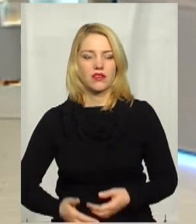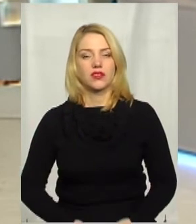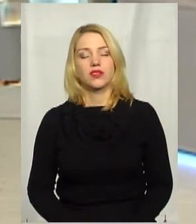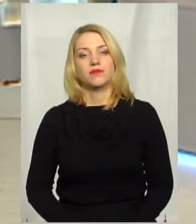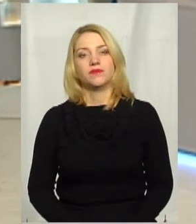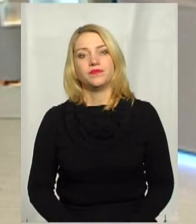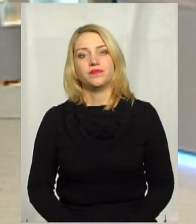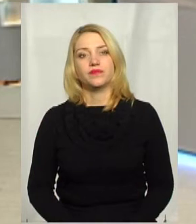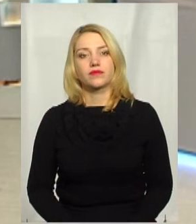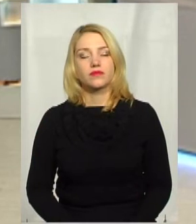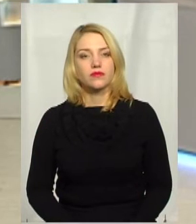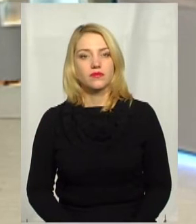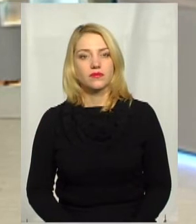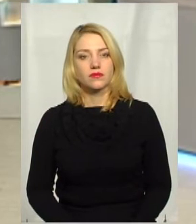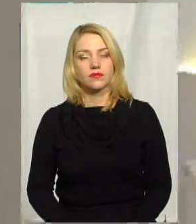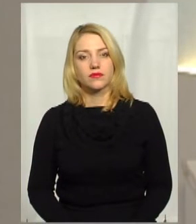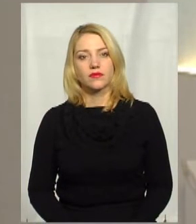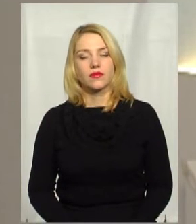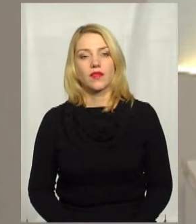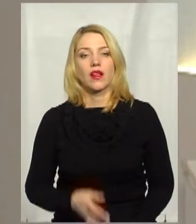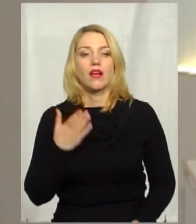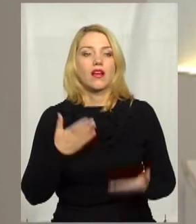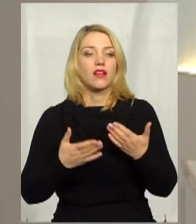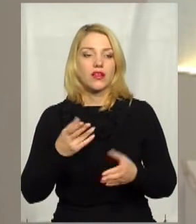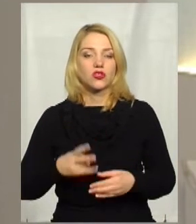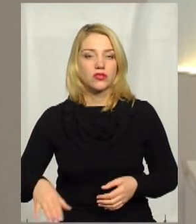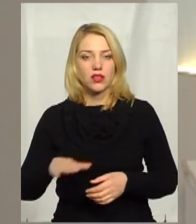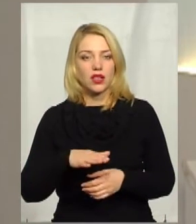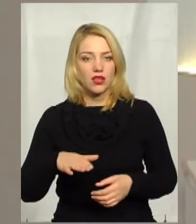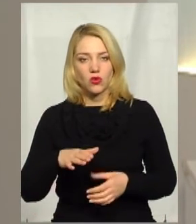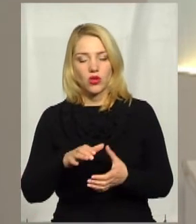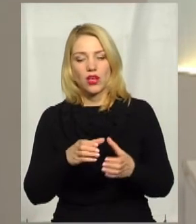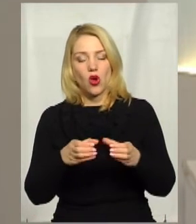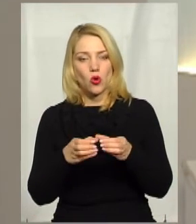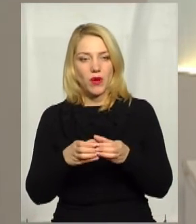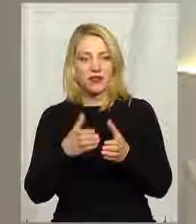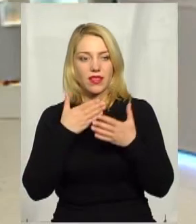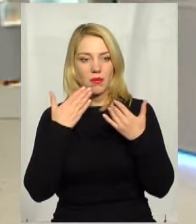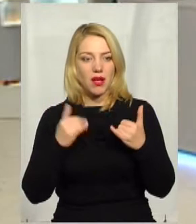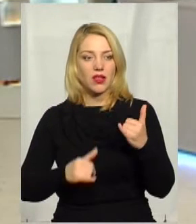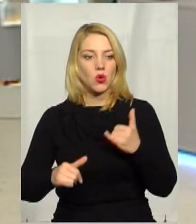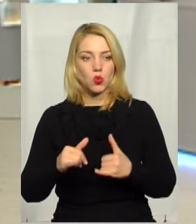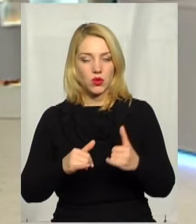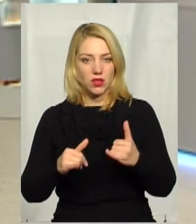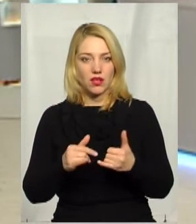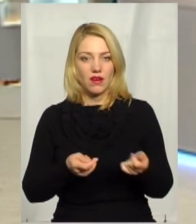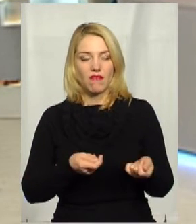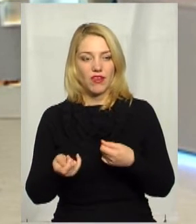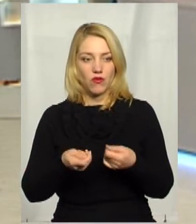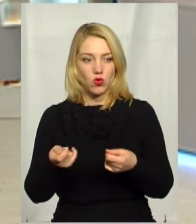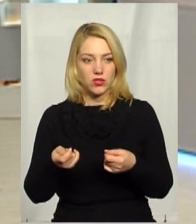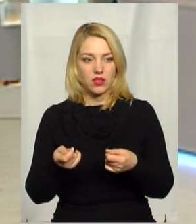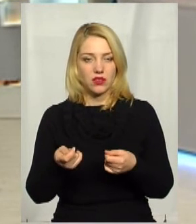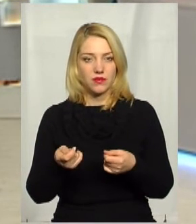Пані Вікторі, а якщо на території громади немає куди вивозити